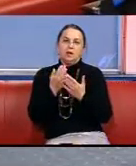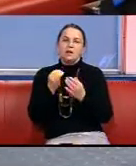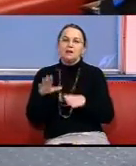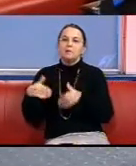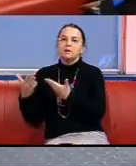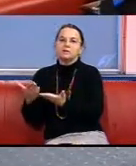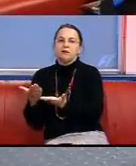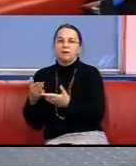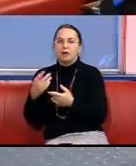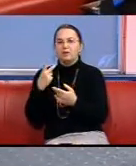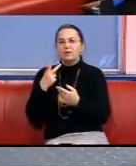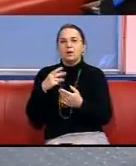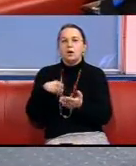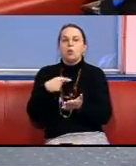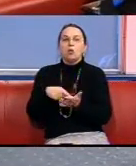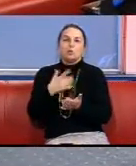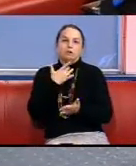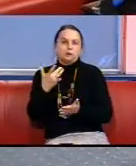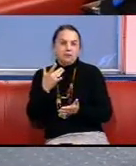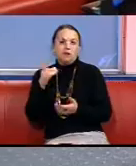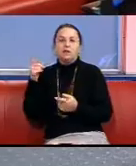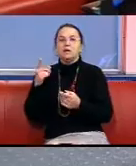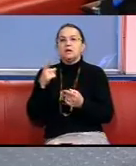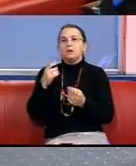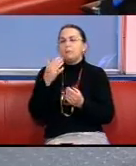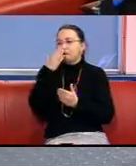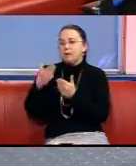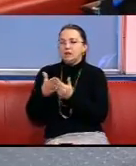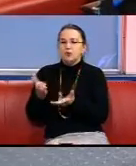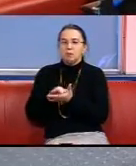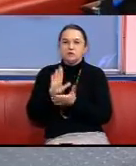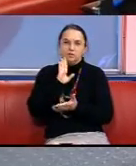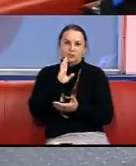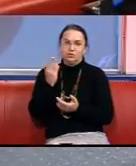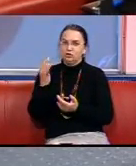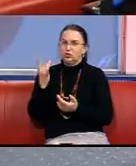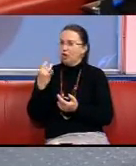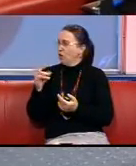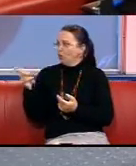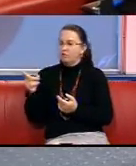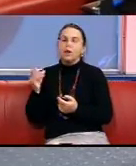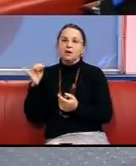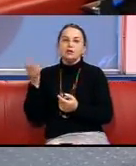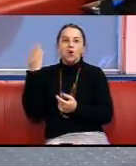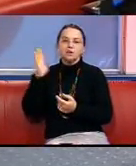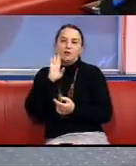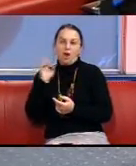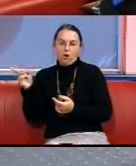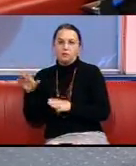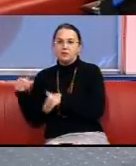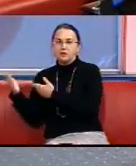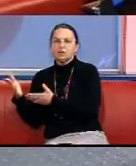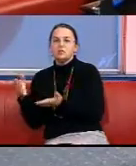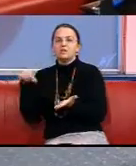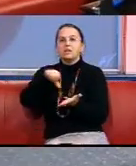міськраді І познайомилися, ближче познайомилися з Оленою І тоді вона запропонувала